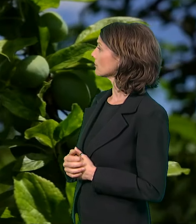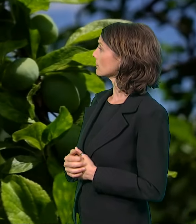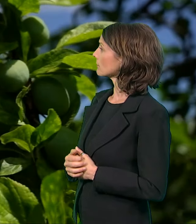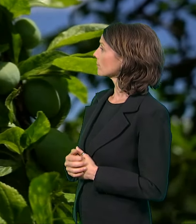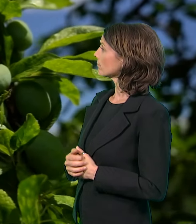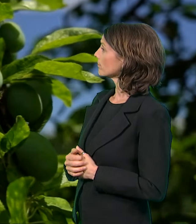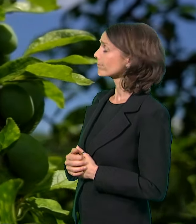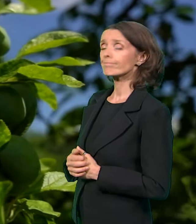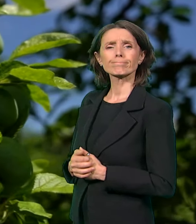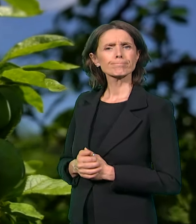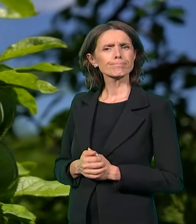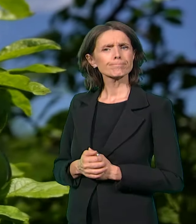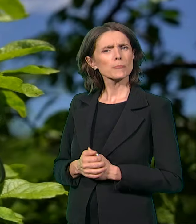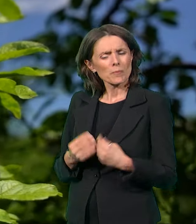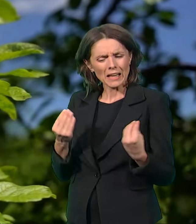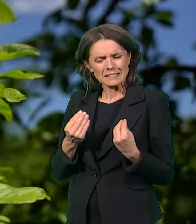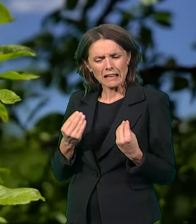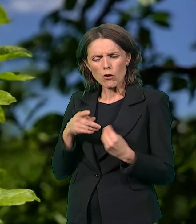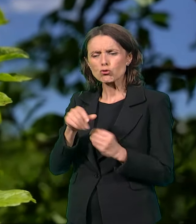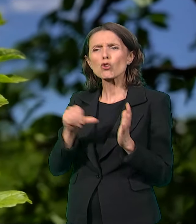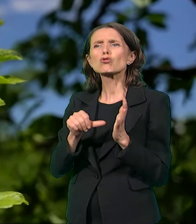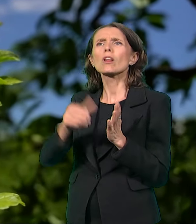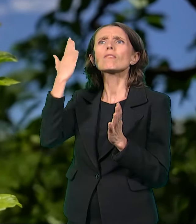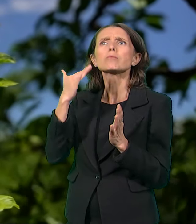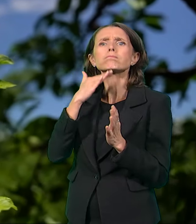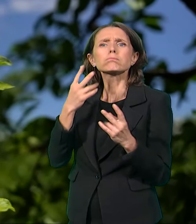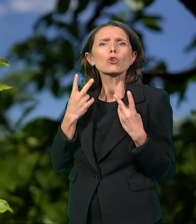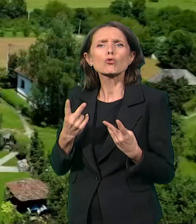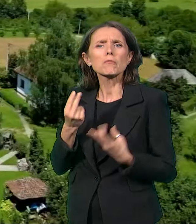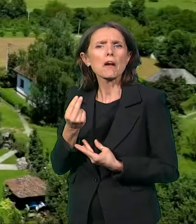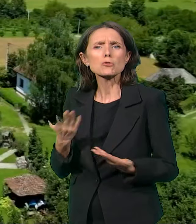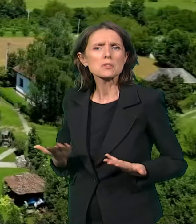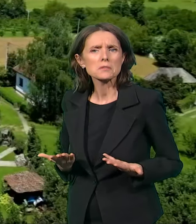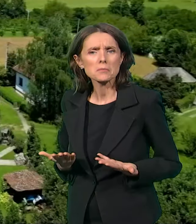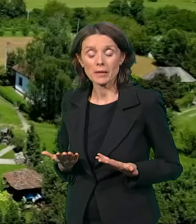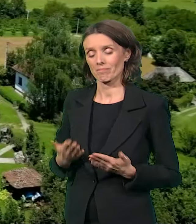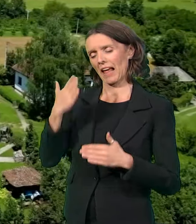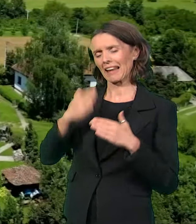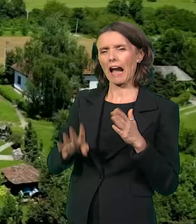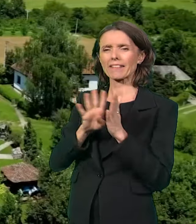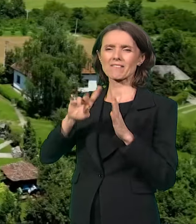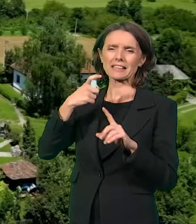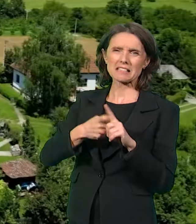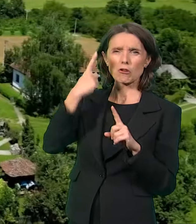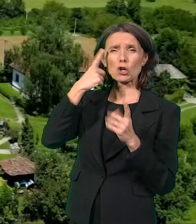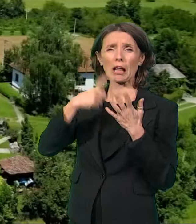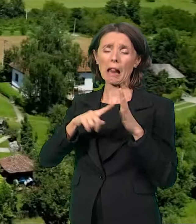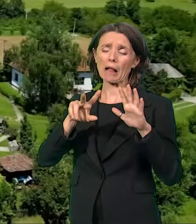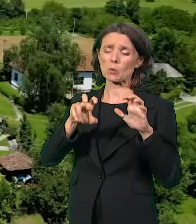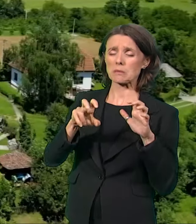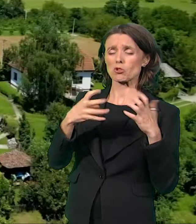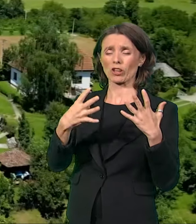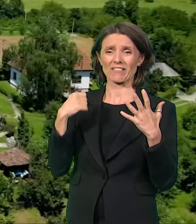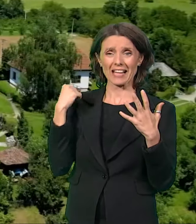A zašto su šljive tada toliko važne za Srbiju? Krajem 19. veka one su glavni izvozni